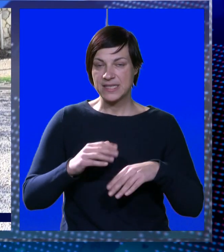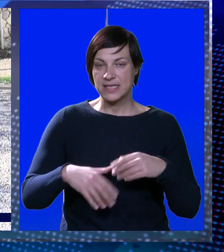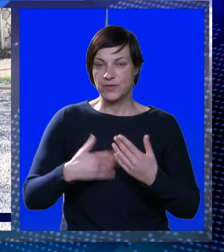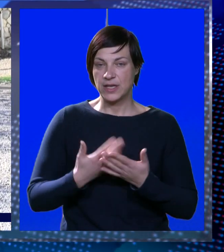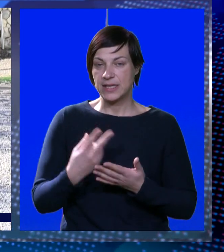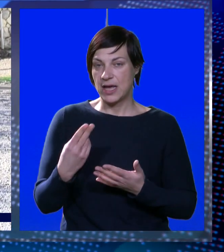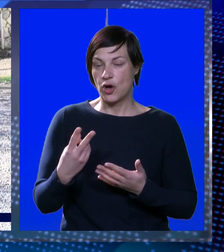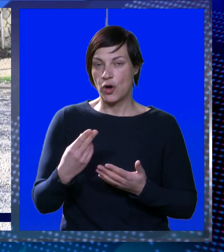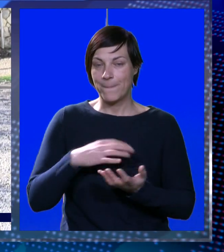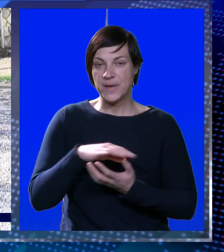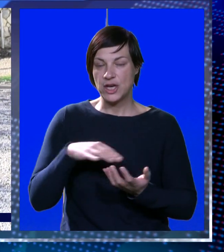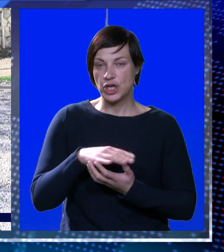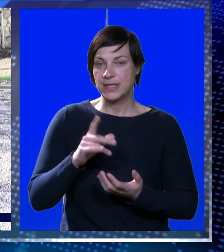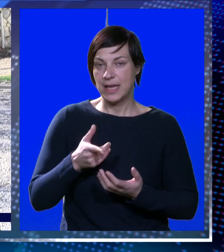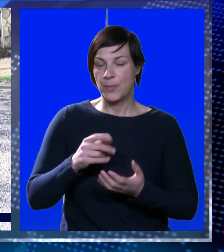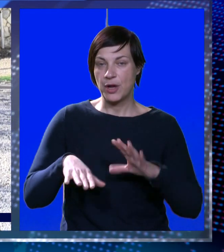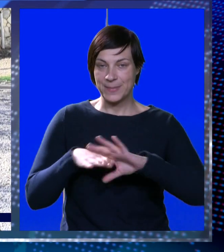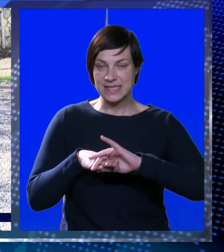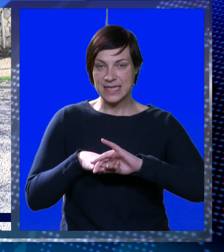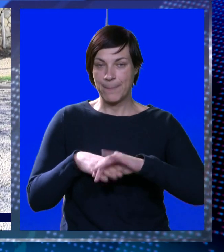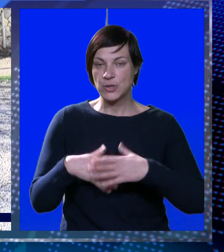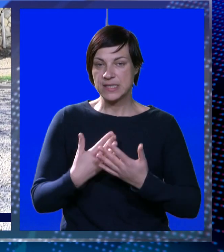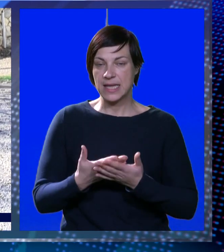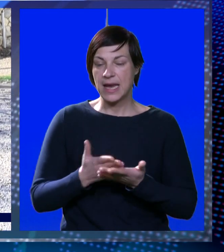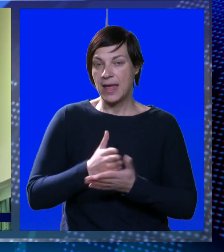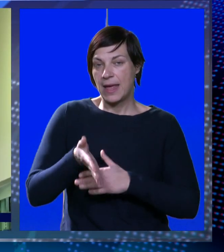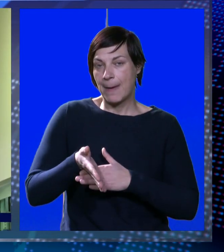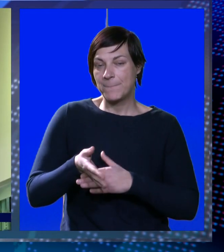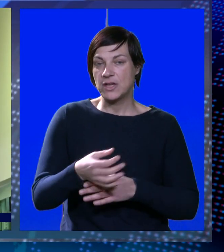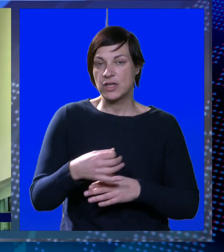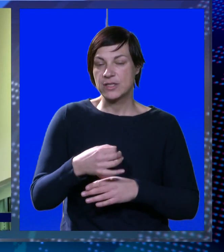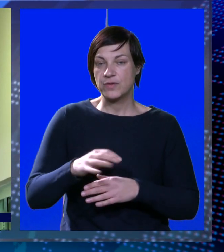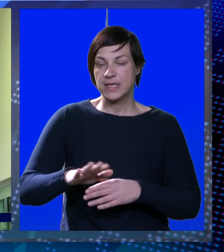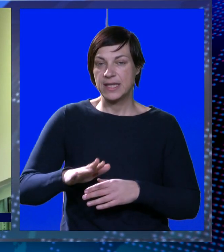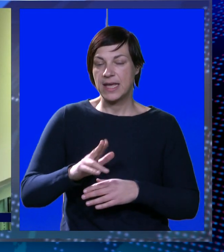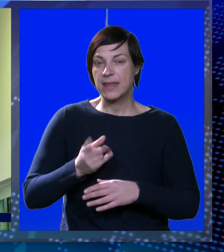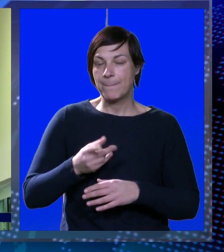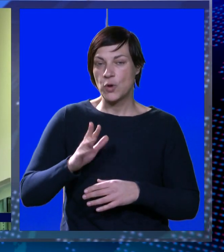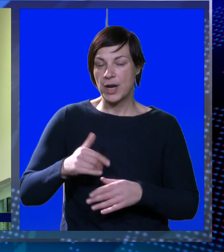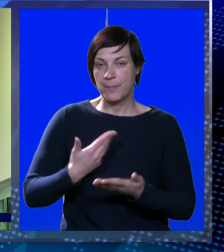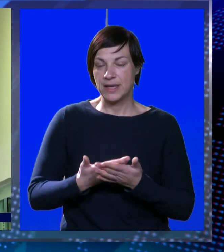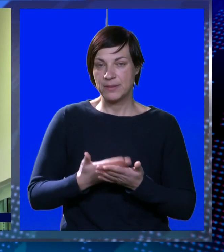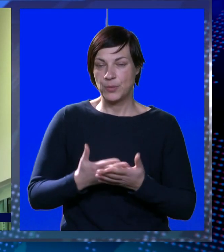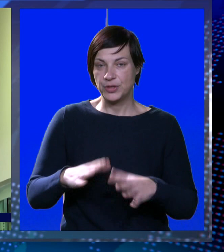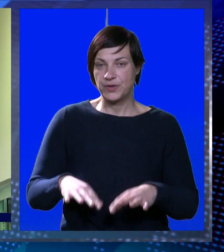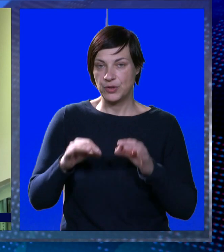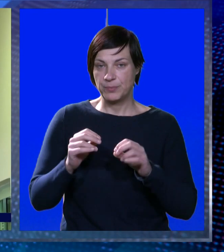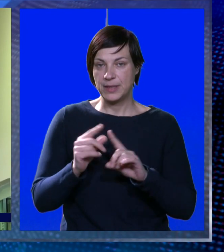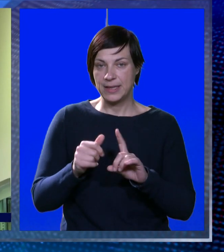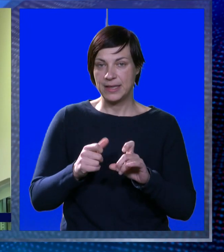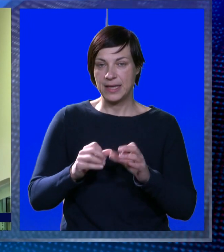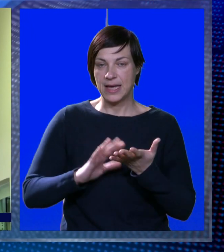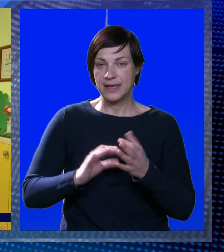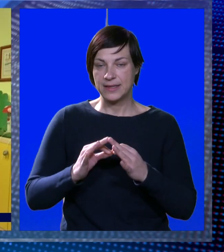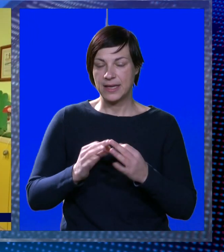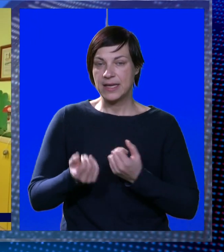biti zadovoljeni su da oba roditelja moraju biti zaposlena, a pri ulazku u Vrtić djete mora imati i potvrdu odebranog